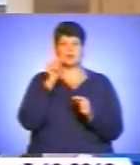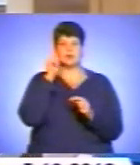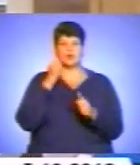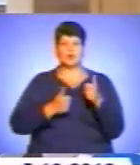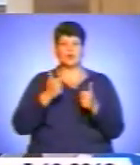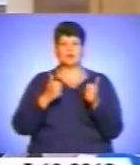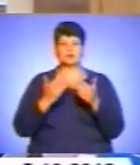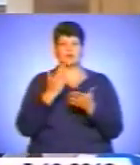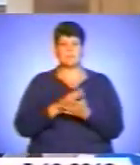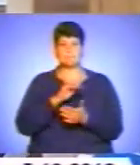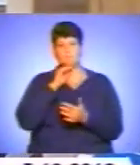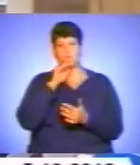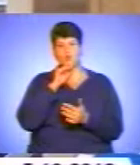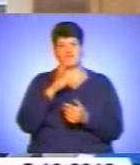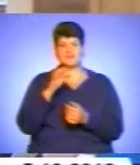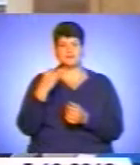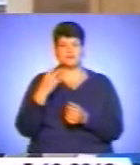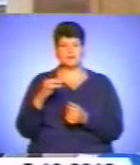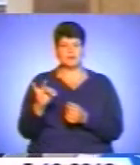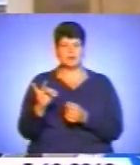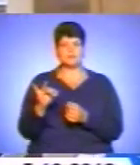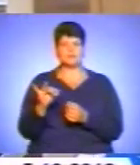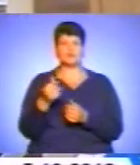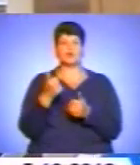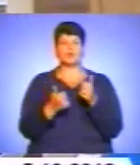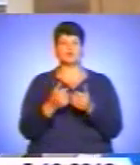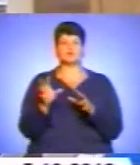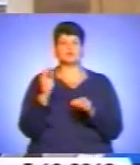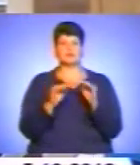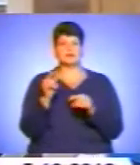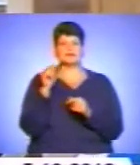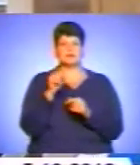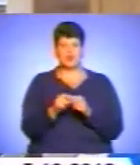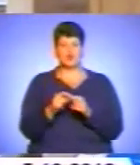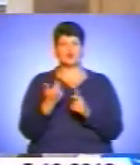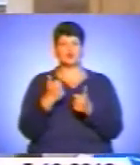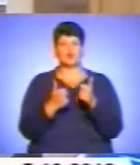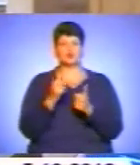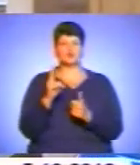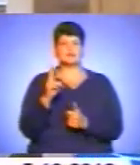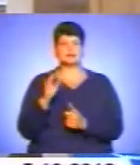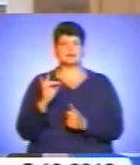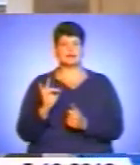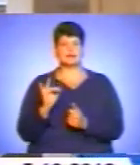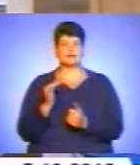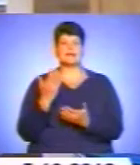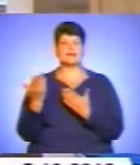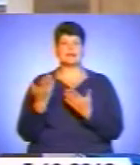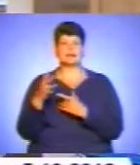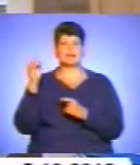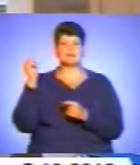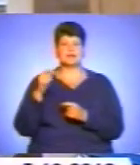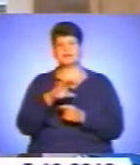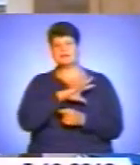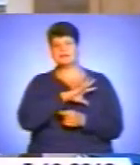надзвичайно професійний, конкурс складається з того, що конкурсантки, які приїхали з